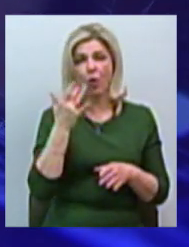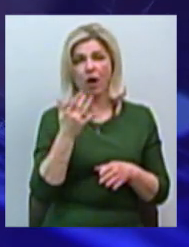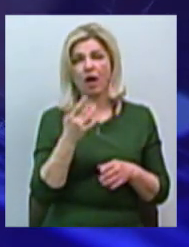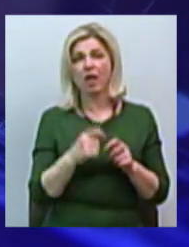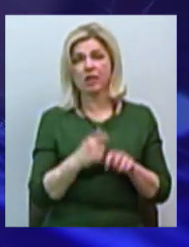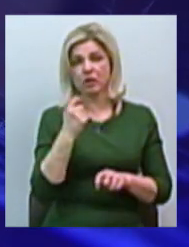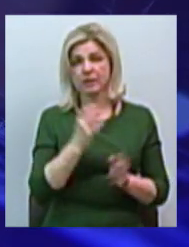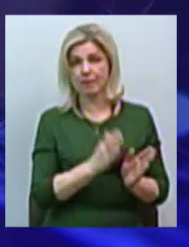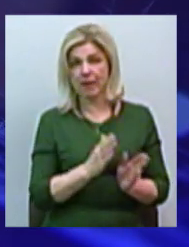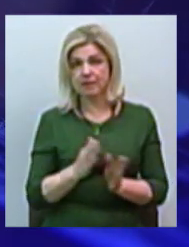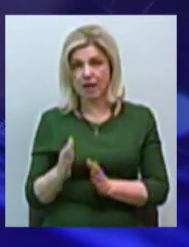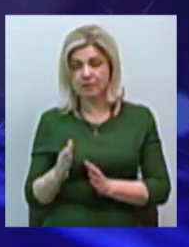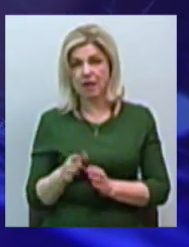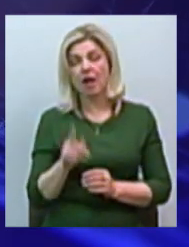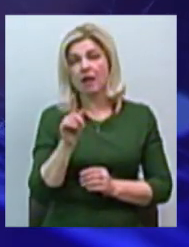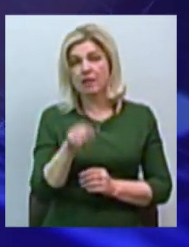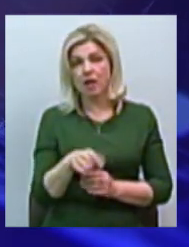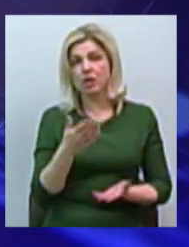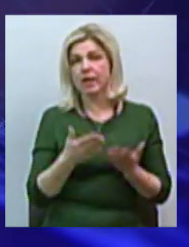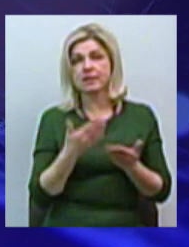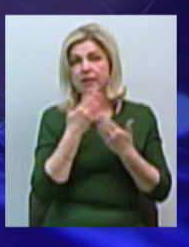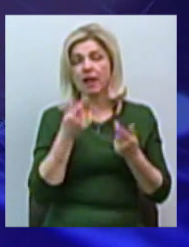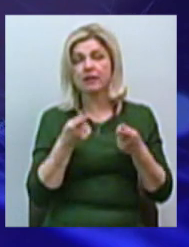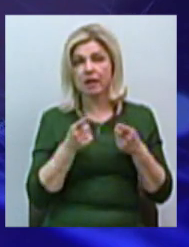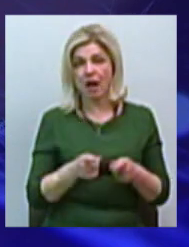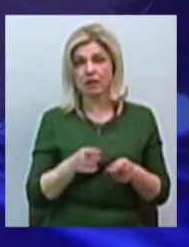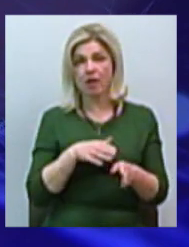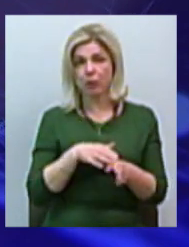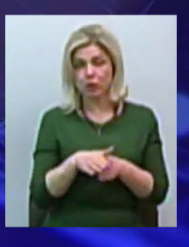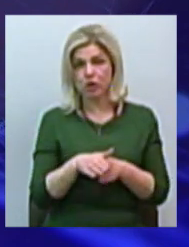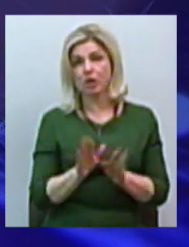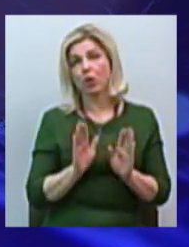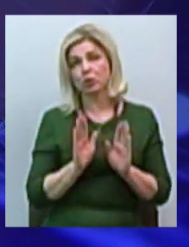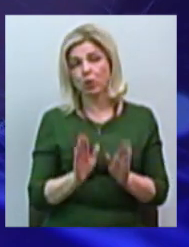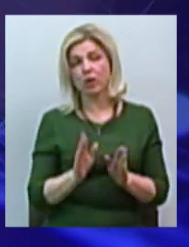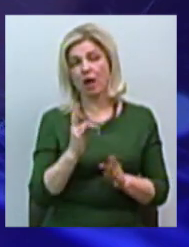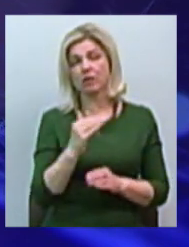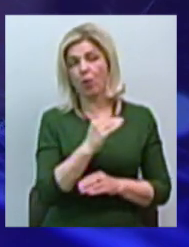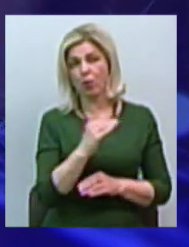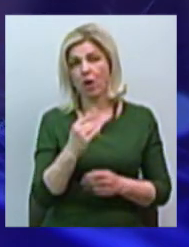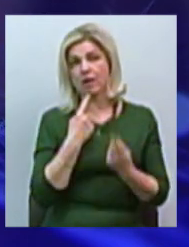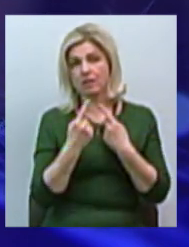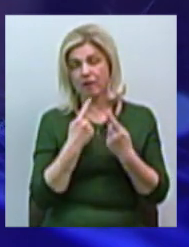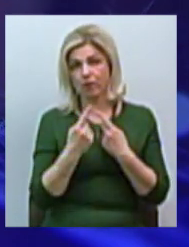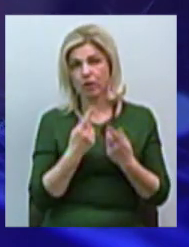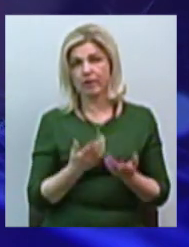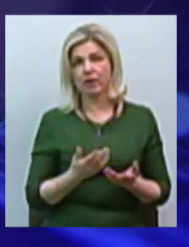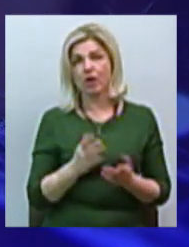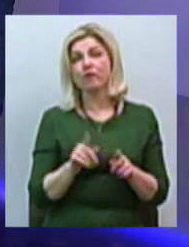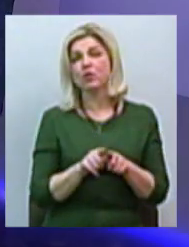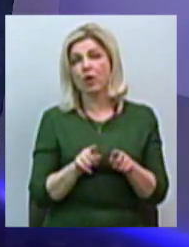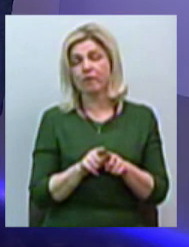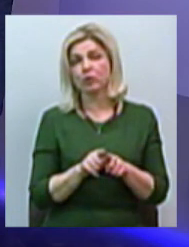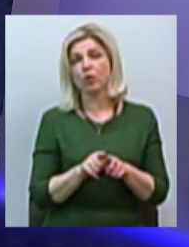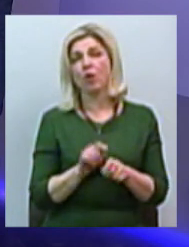якщо не має якого-то реального воплощення, а тільки на уровні разговорів каких-то, все равно